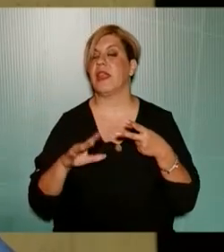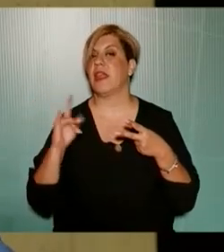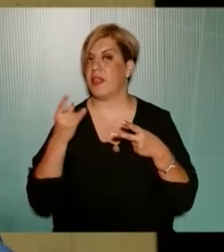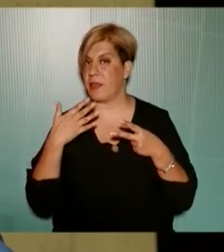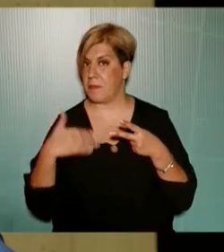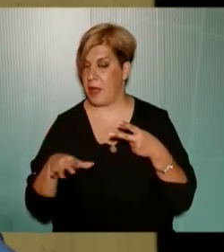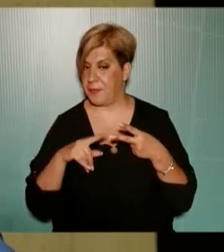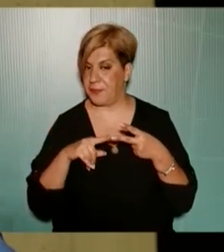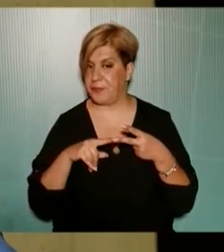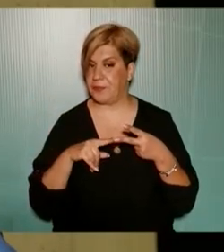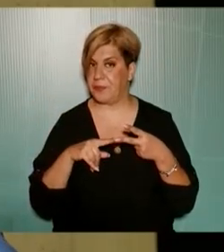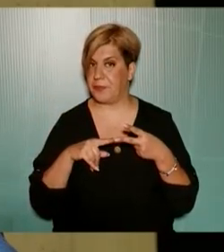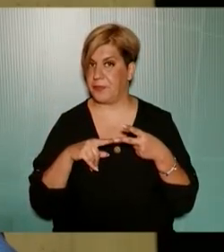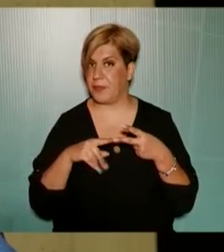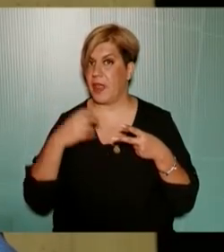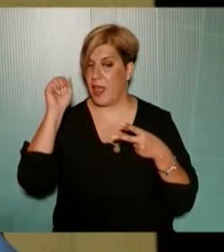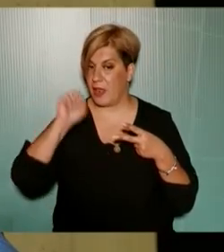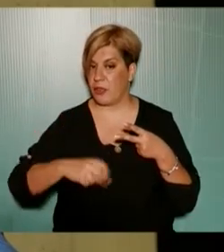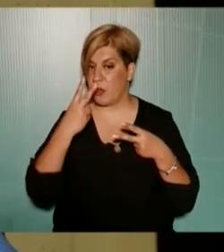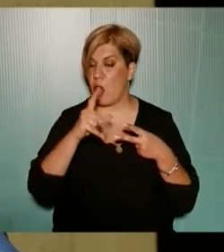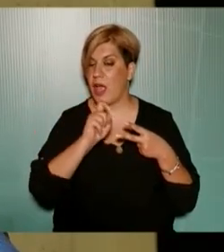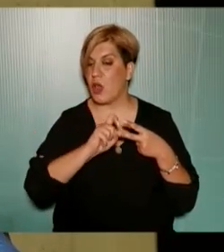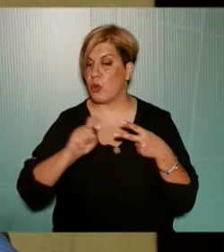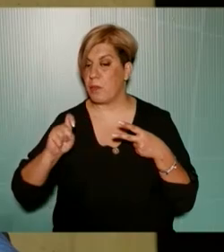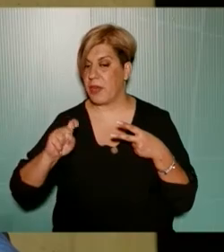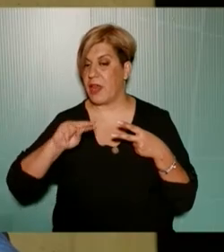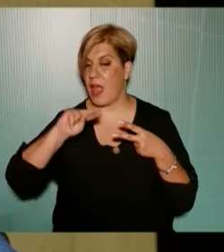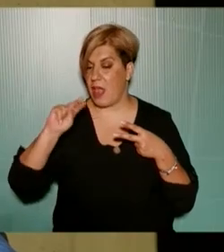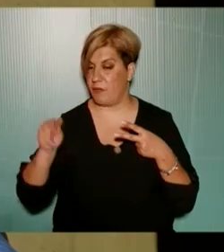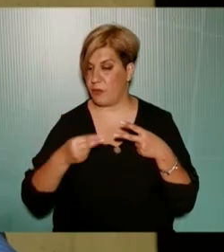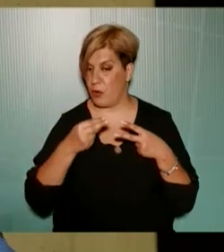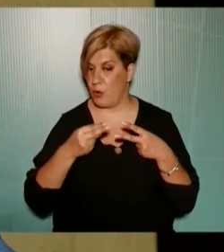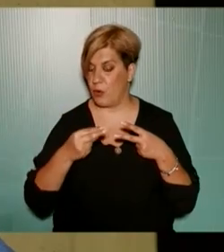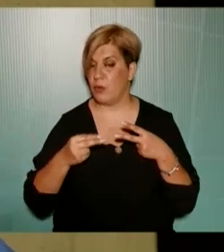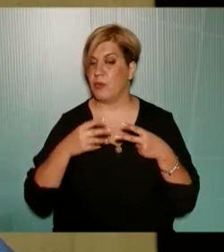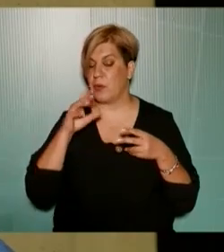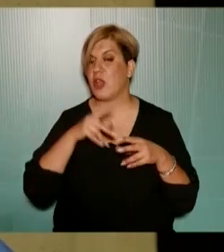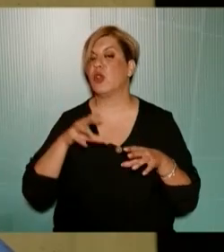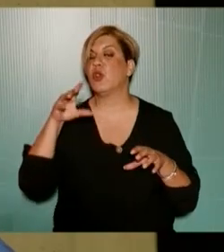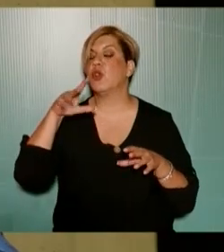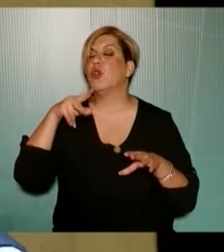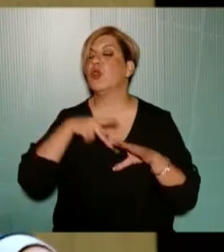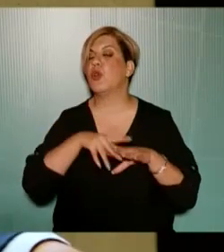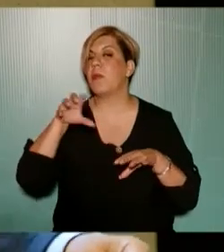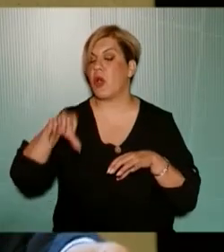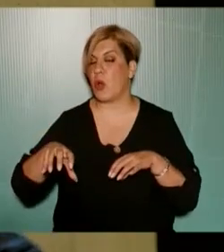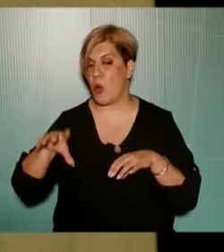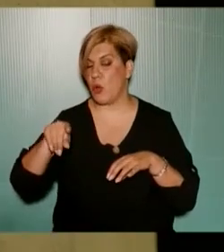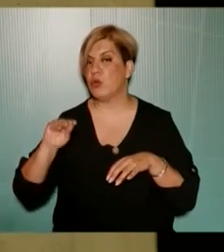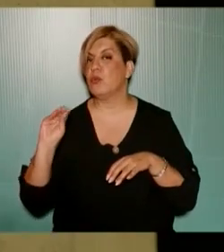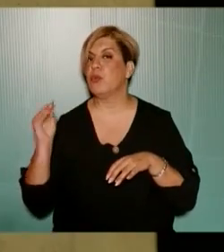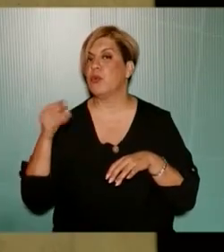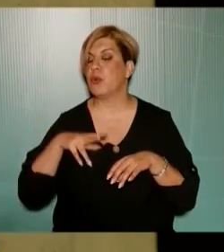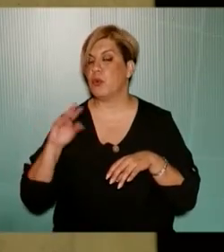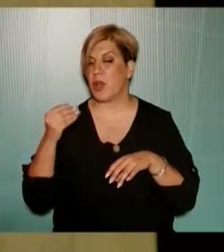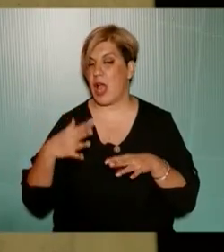έχουν εγκριθεί δύο εκατομμύρια τα οποία πηγαίνουν στο τομεακό του Υπουργείου Πολιτισμού προκειμένου